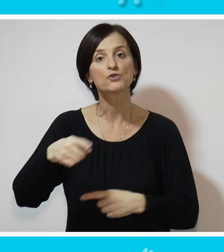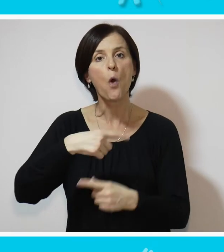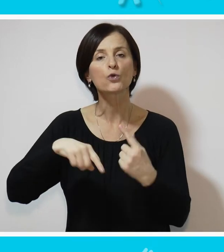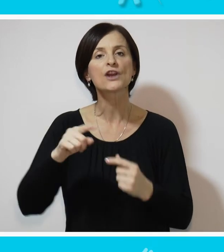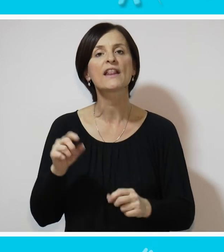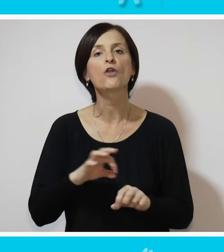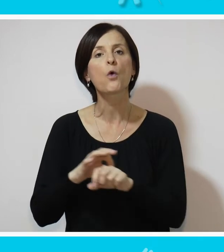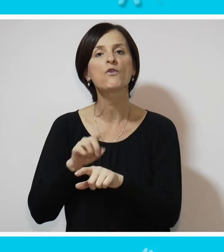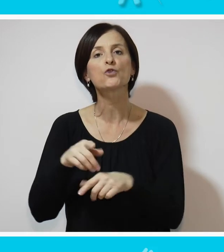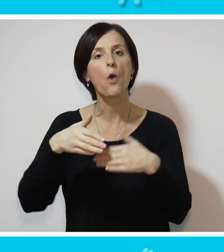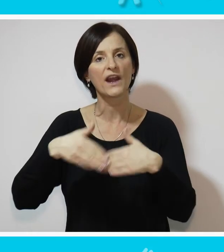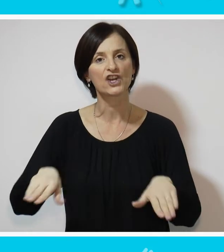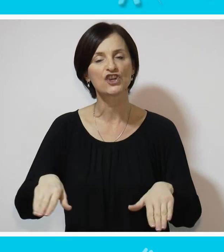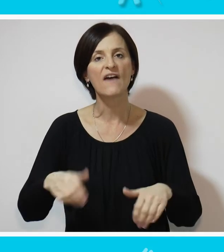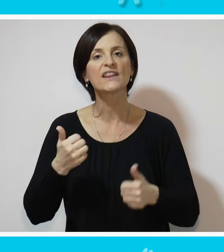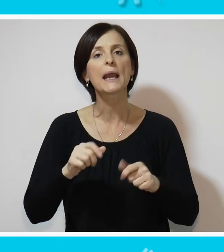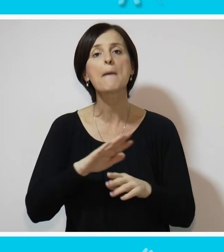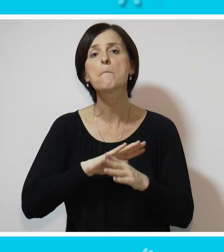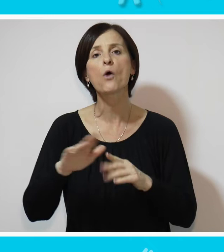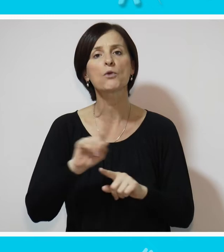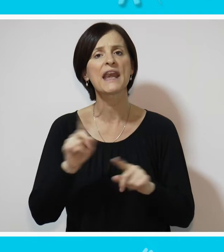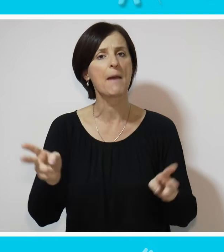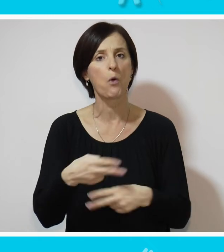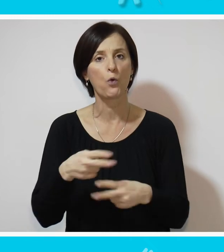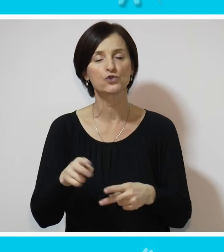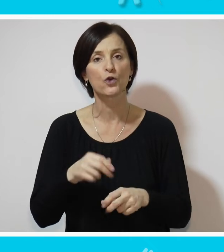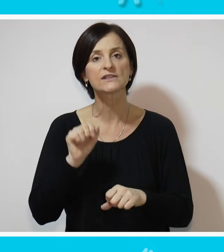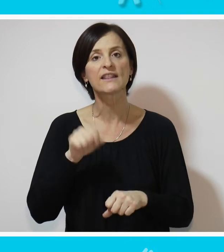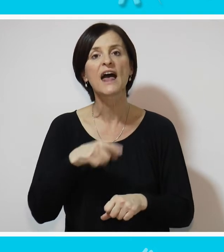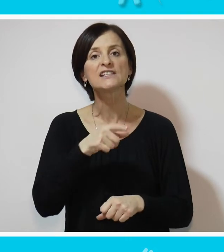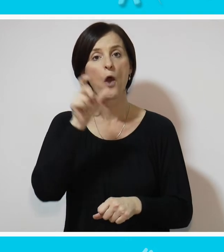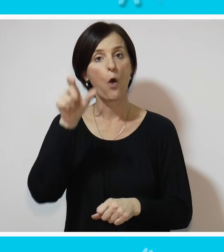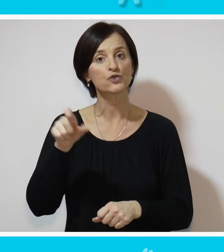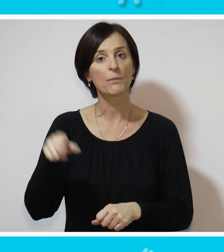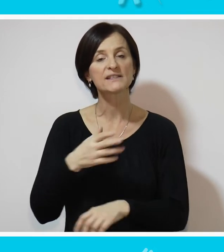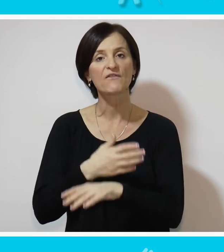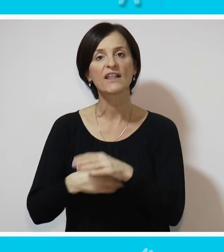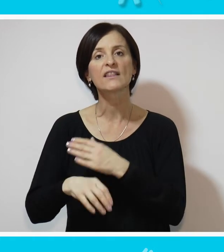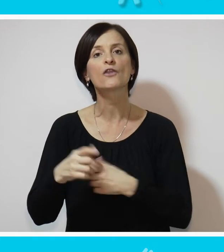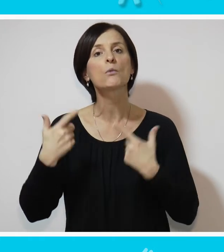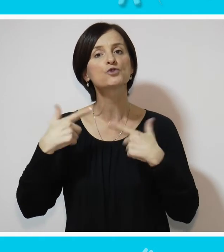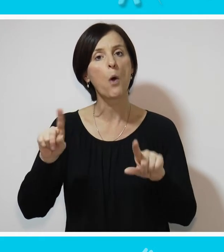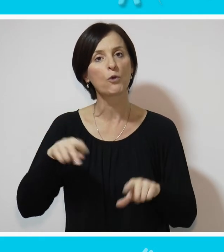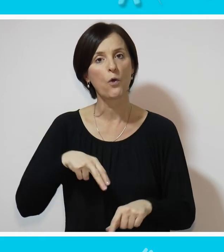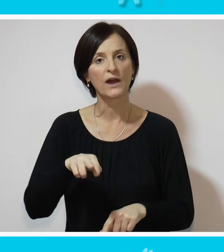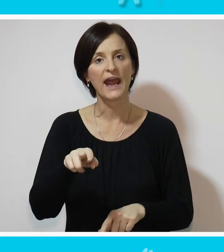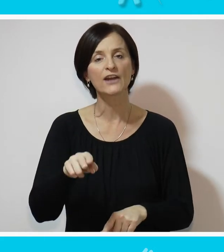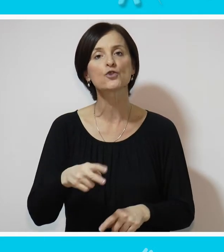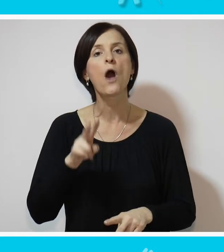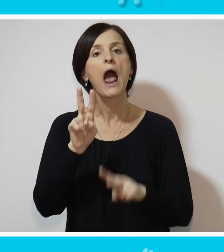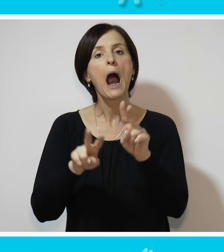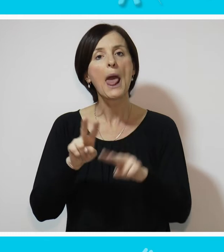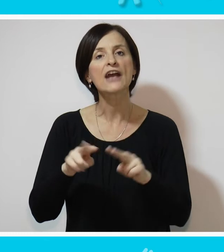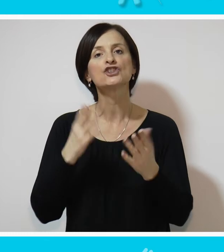okruženje dovodi do ograničavanja ili potpune nemogućnosti da se osobe sa invaliditetom slobodno kreću,